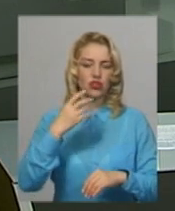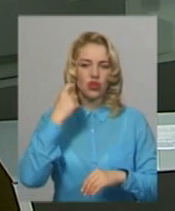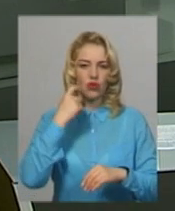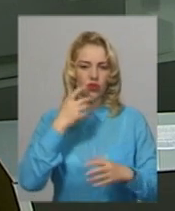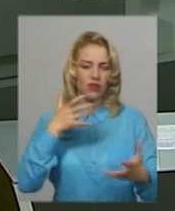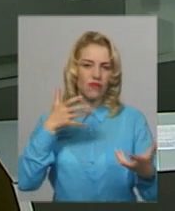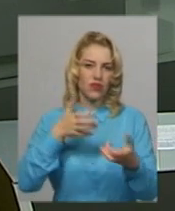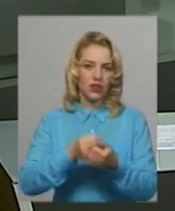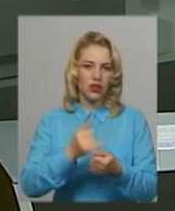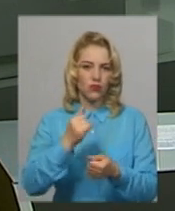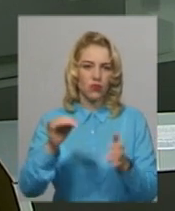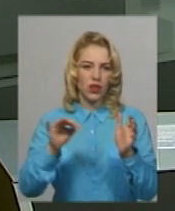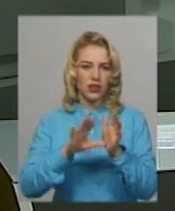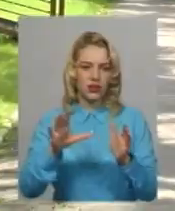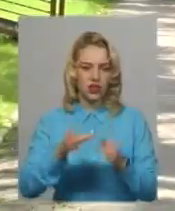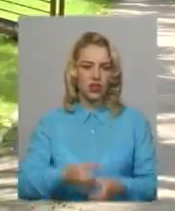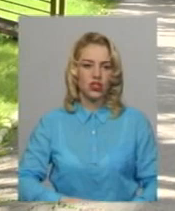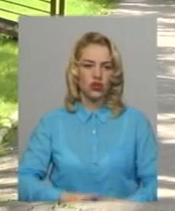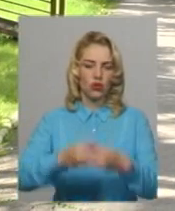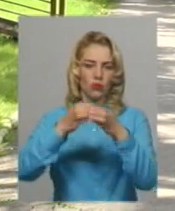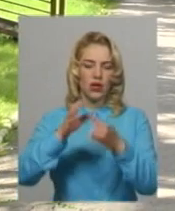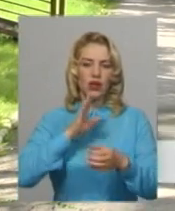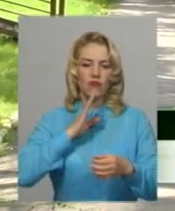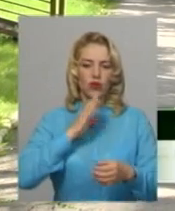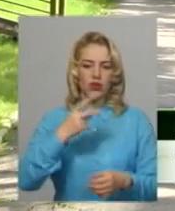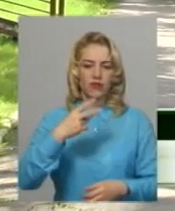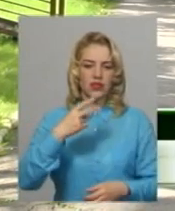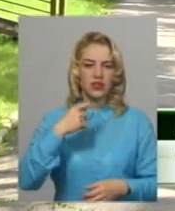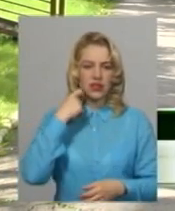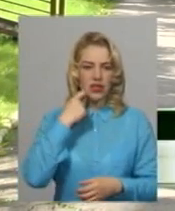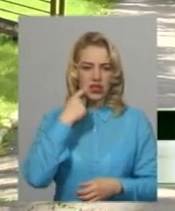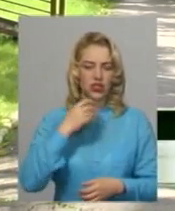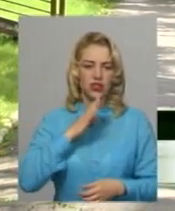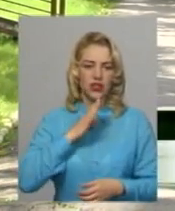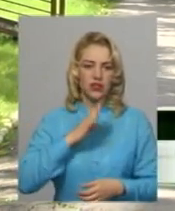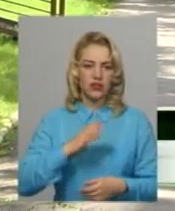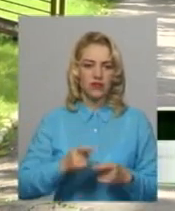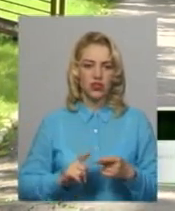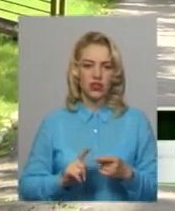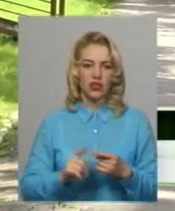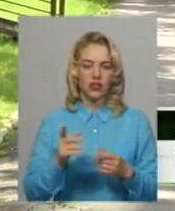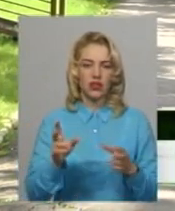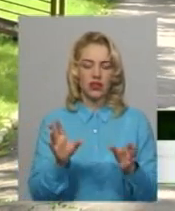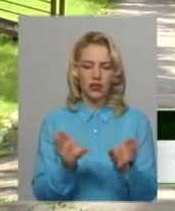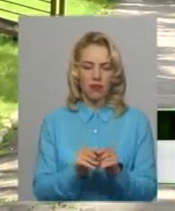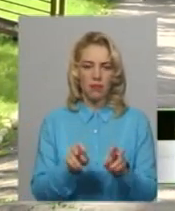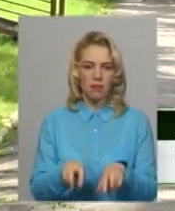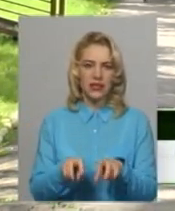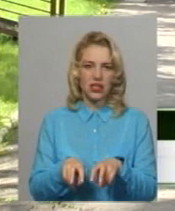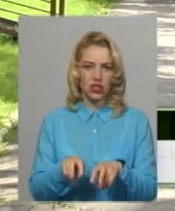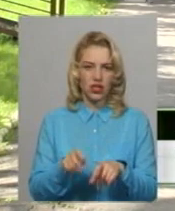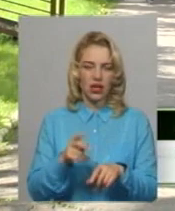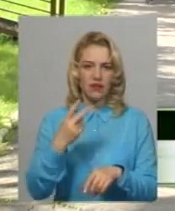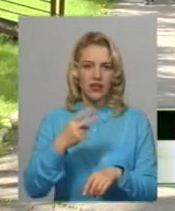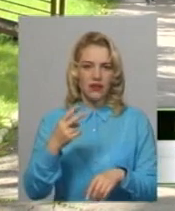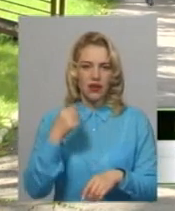'їхав у електричний стовп. «Водійка, 20-річна мешканка міста Хмельницького та пасажирка, 21-річна мешканка